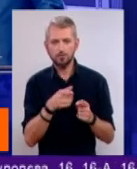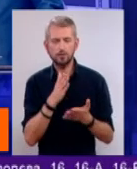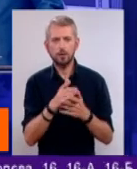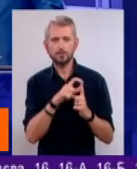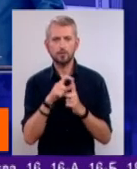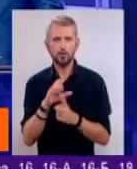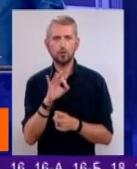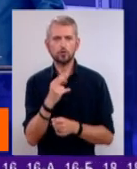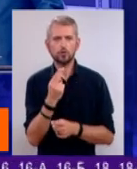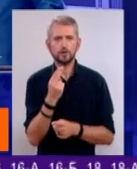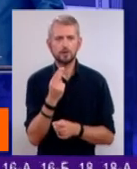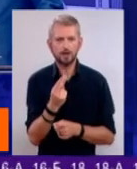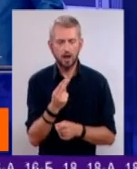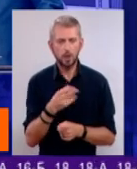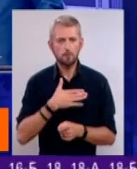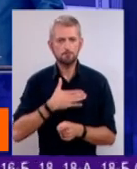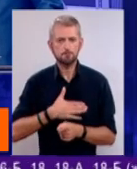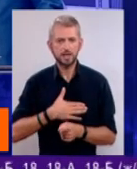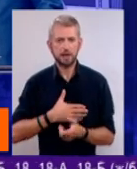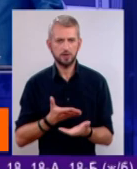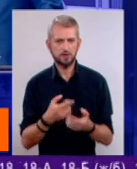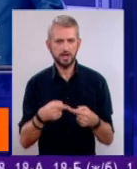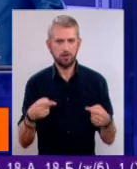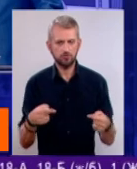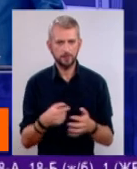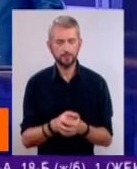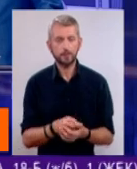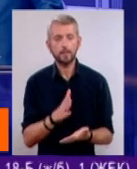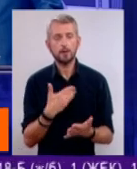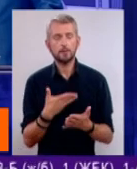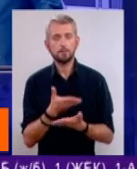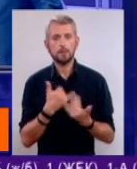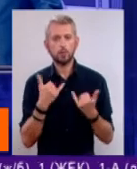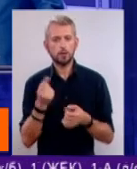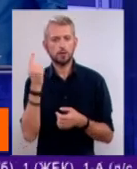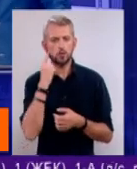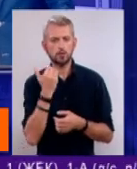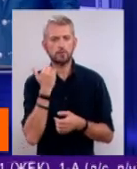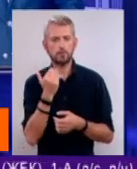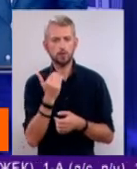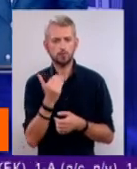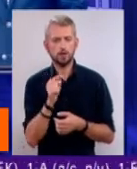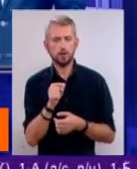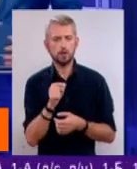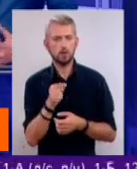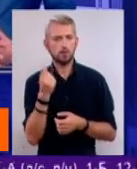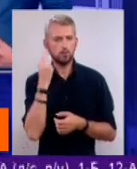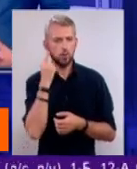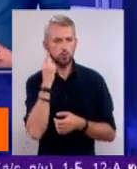приємлі речі, компенсація. Тобто є речі, от ми сьогодні почули, в вашому, ви почули, принаймні,